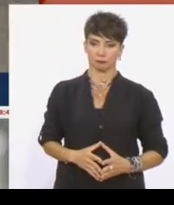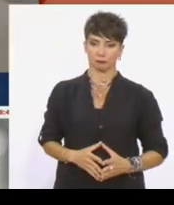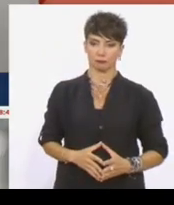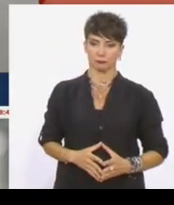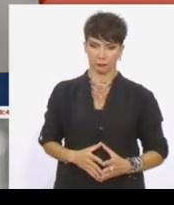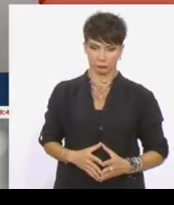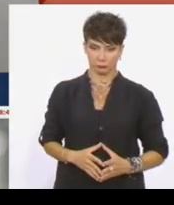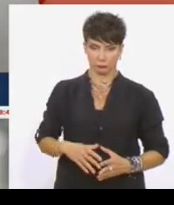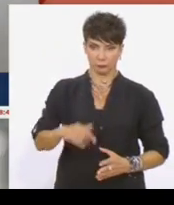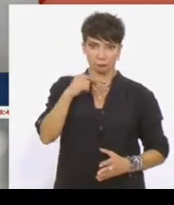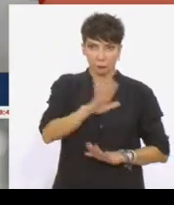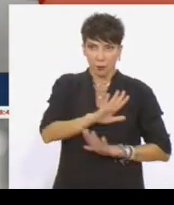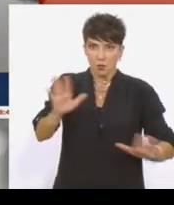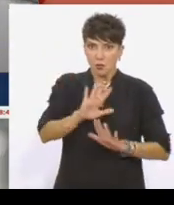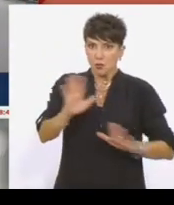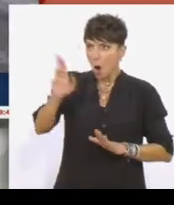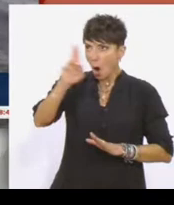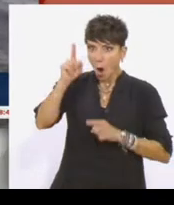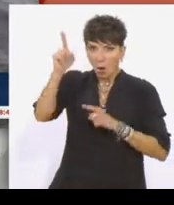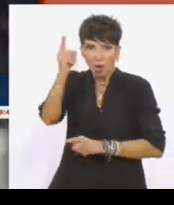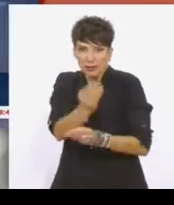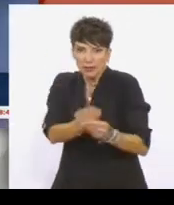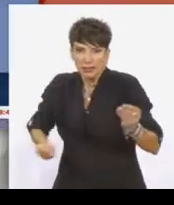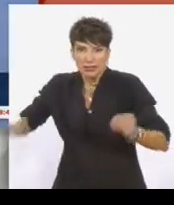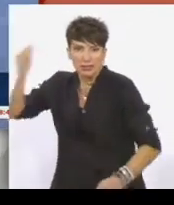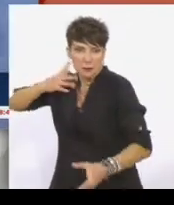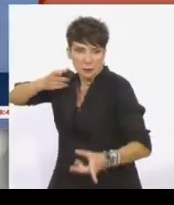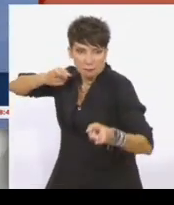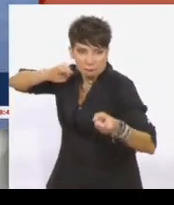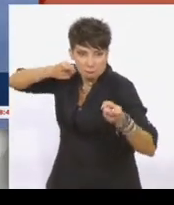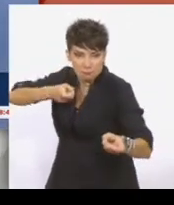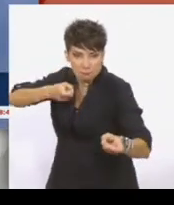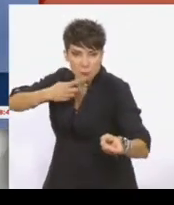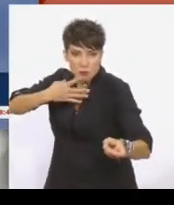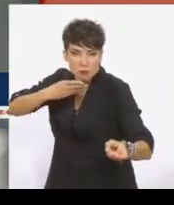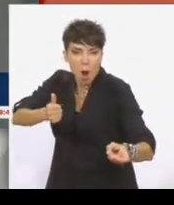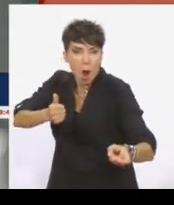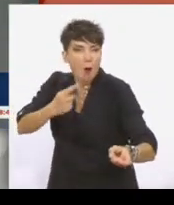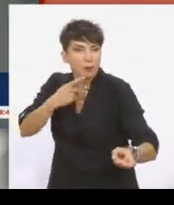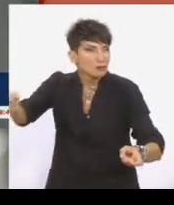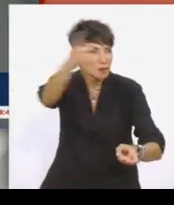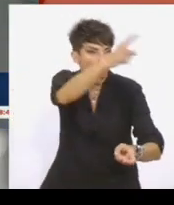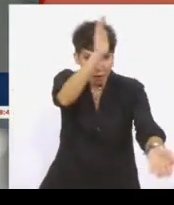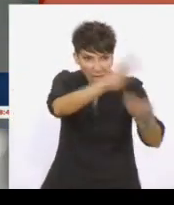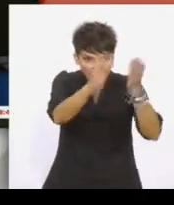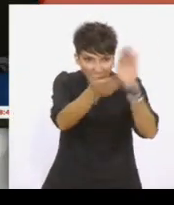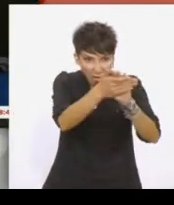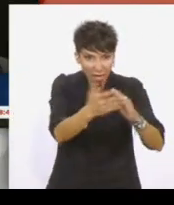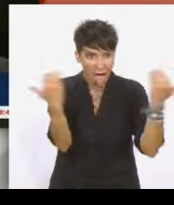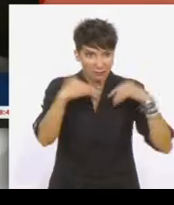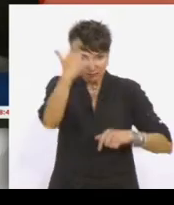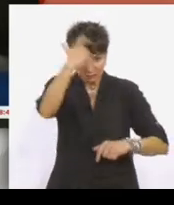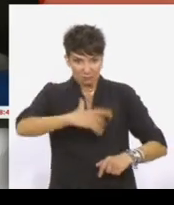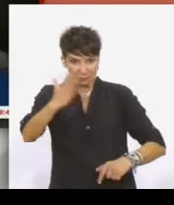Κατακόρυφη κλιμάκωση από τη Ρωσία με απειλές κατά χωρών του ΝΑΤΟ που βοηθούν την Ουκρανία αλλά και ομός εκβιασμός ότι θα κλείσει τη